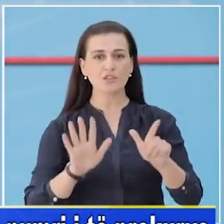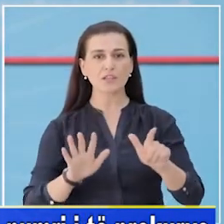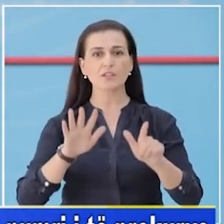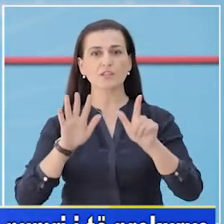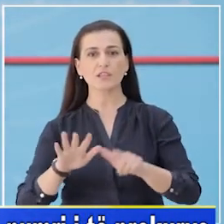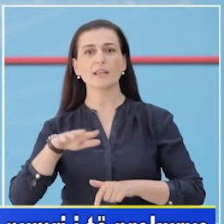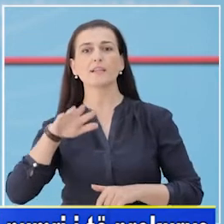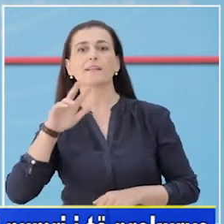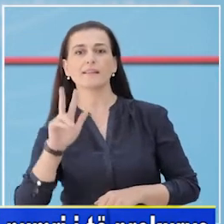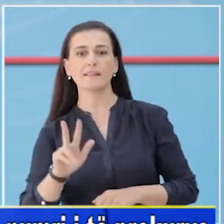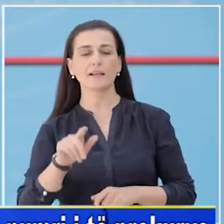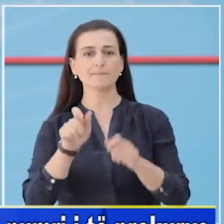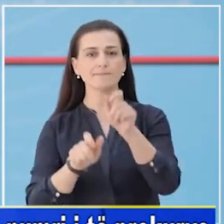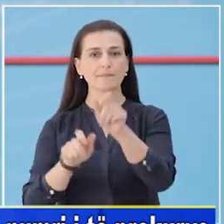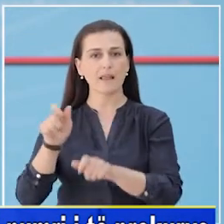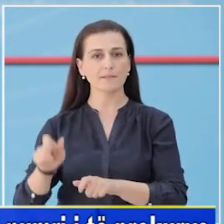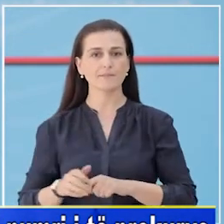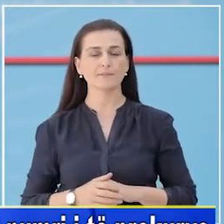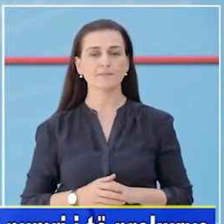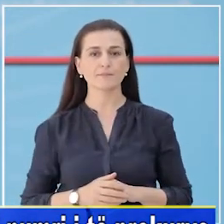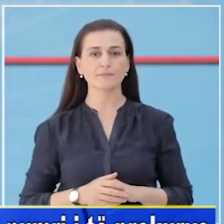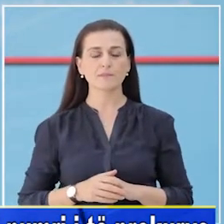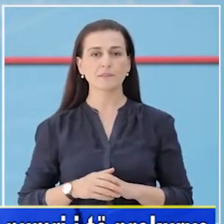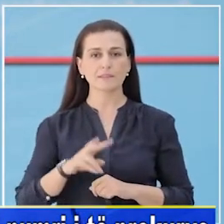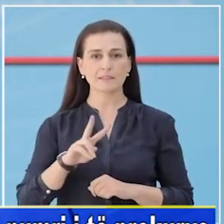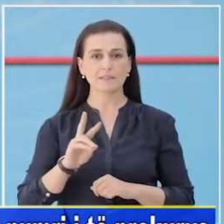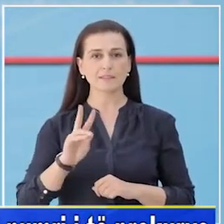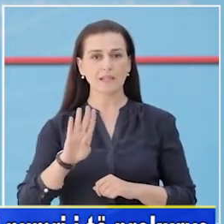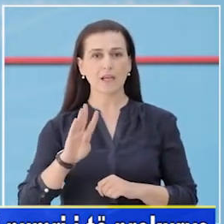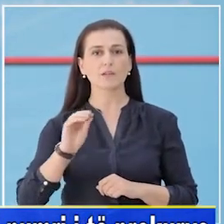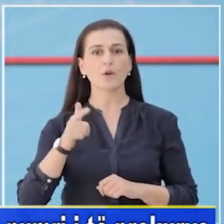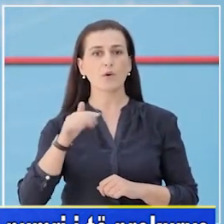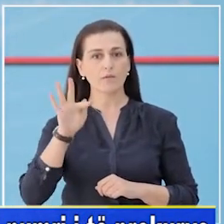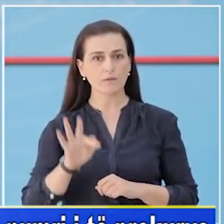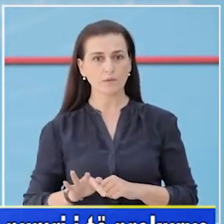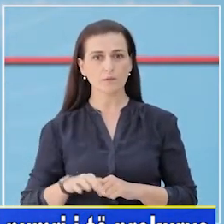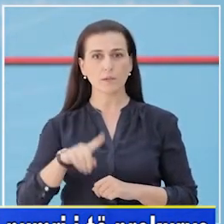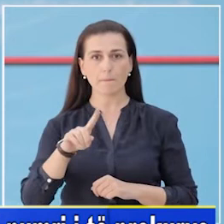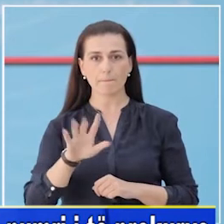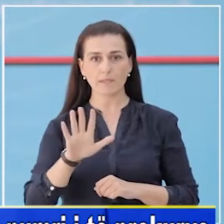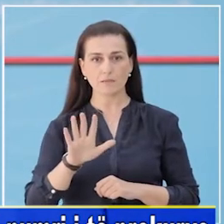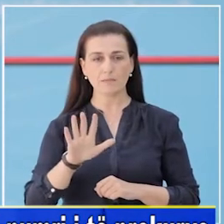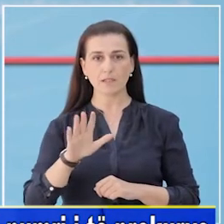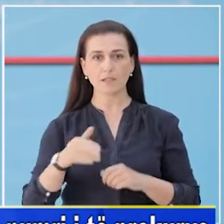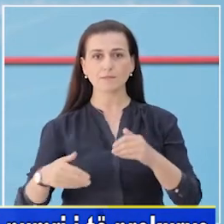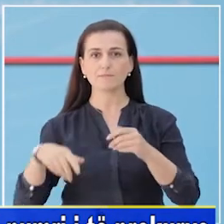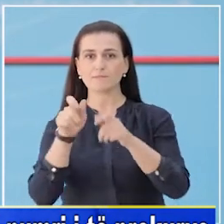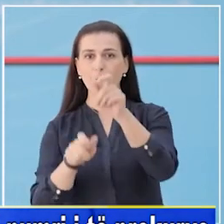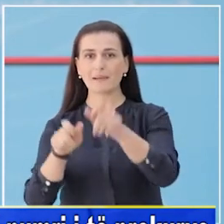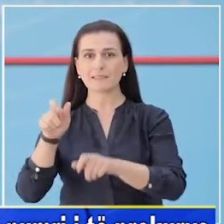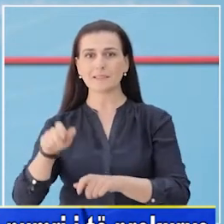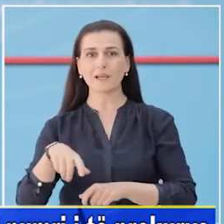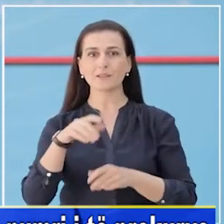773 raste. Gjatë 24 orëve të fundit, 15 pacient